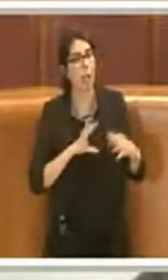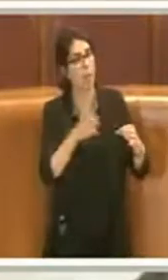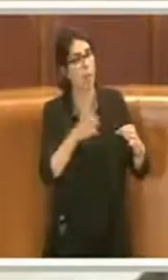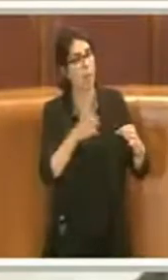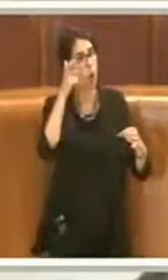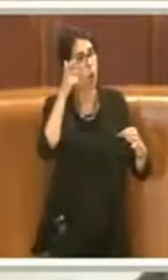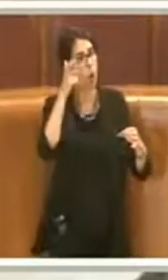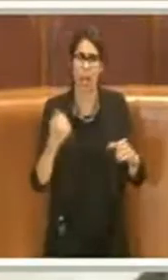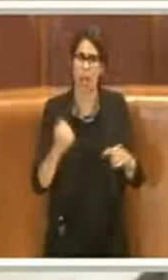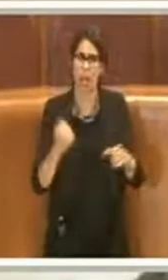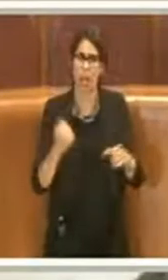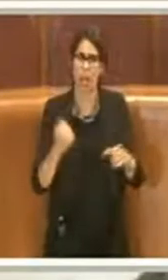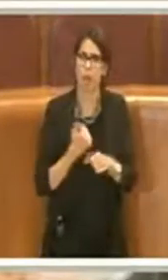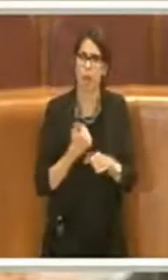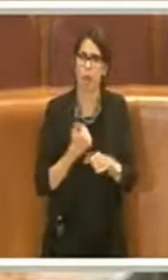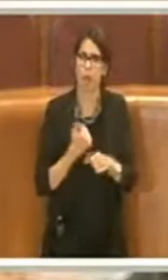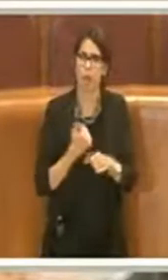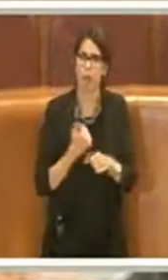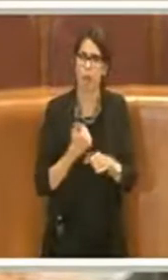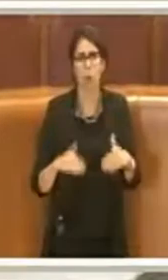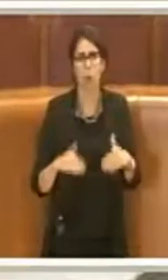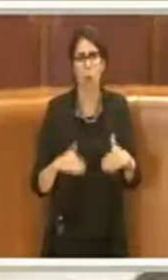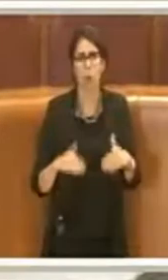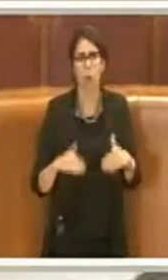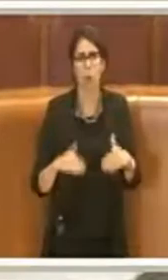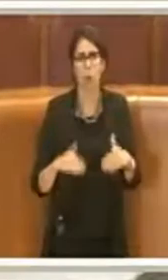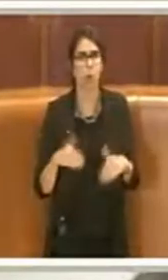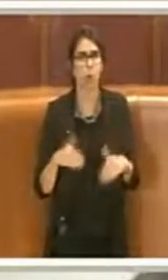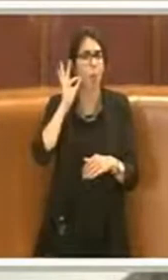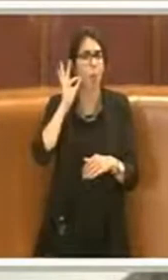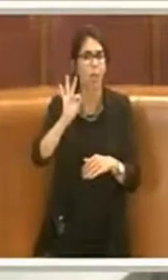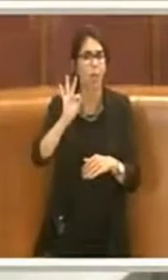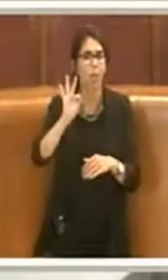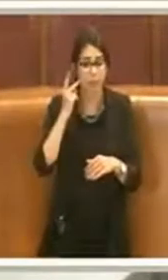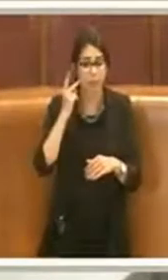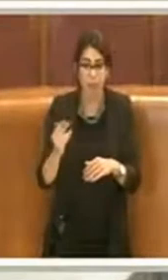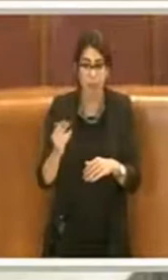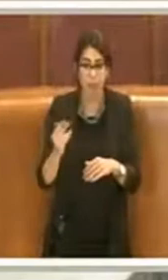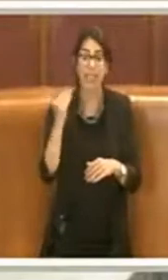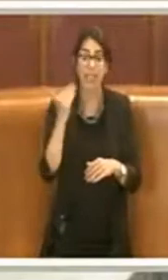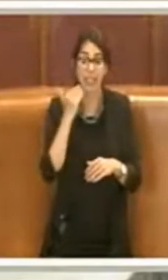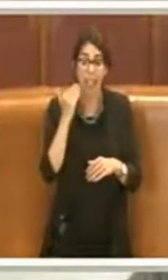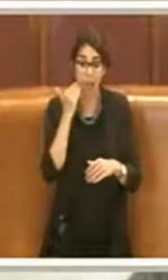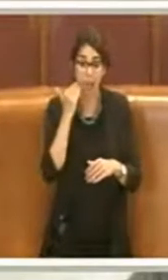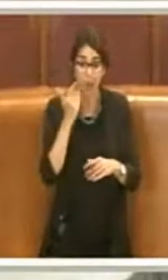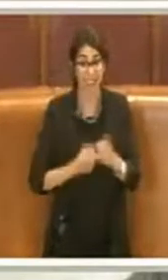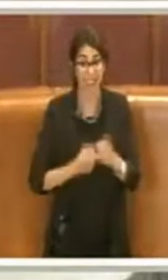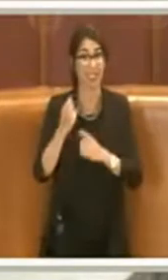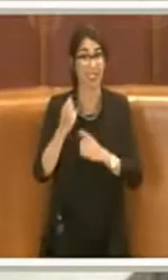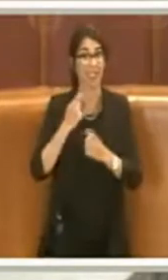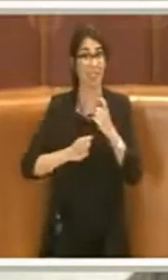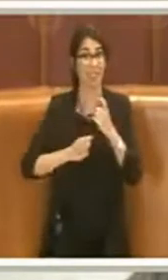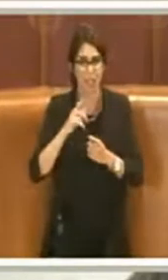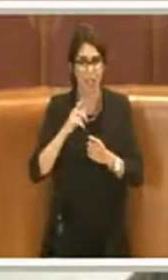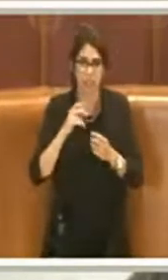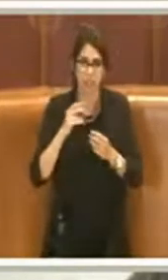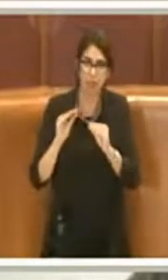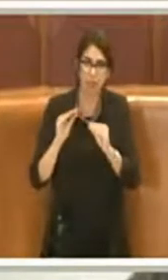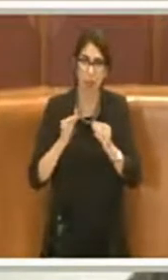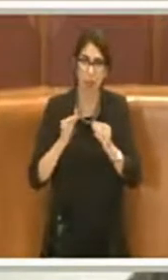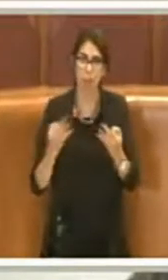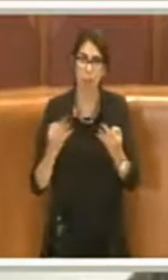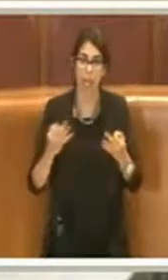puntato a rivedere il debito contratto con i derivati, la gestione commissariale dal